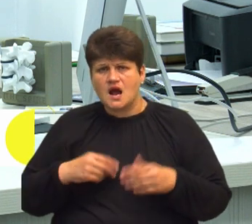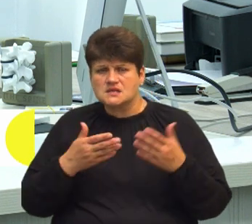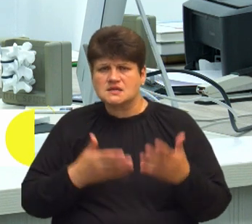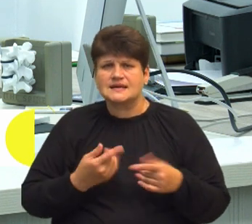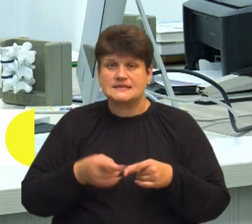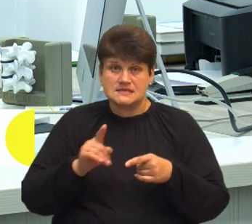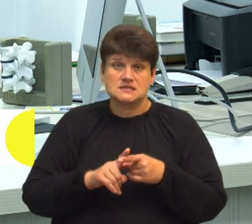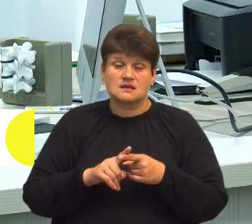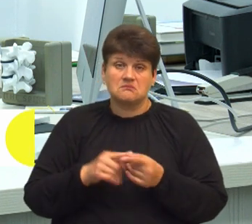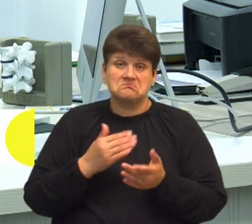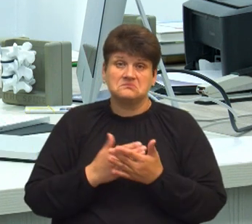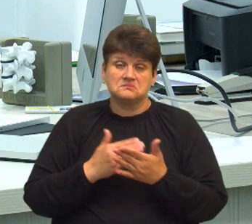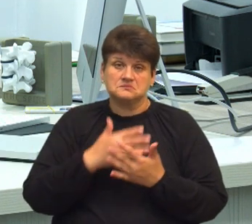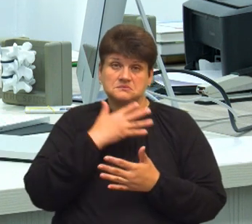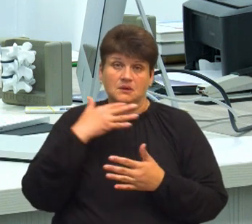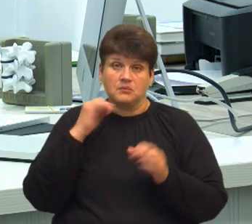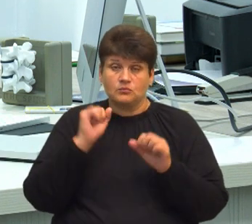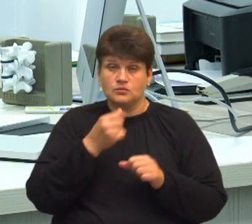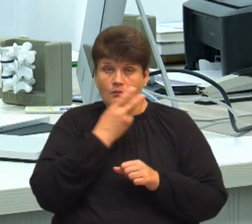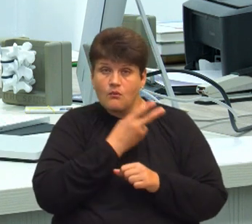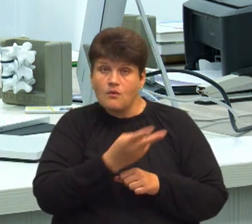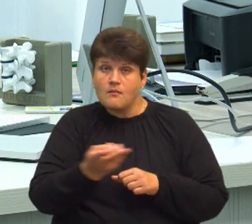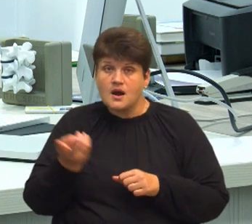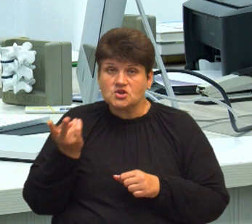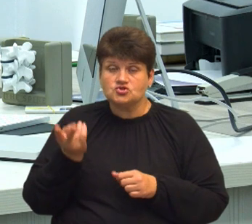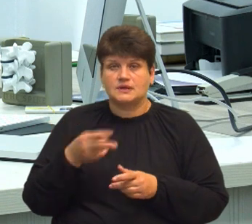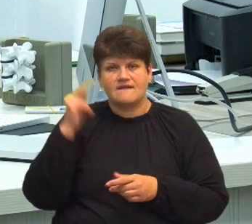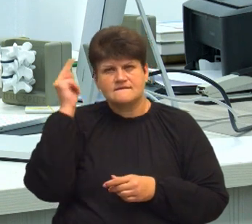рутинно, ми дуже багато можемо побачити, вивчити.